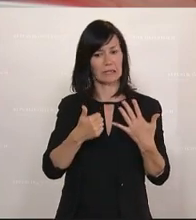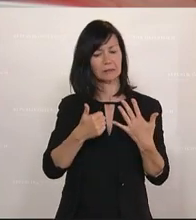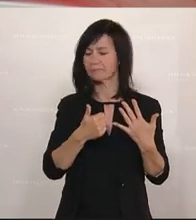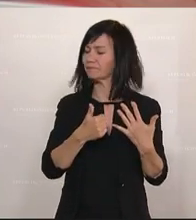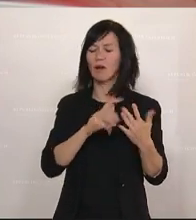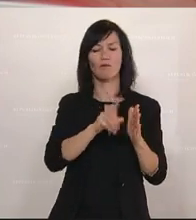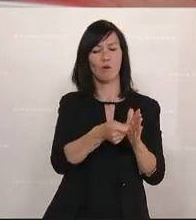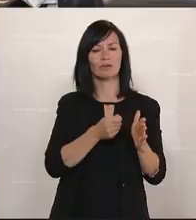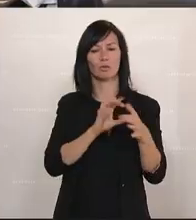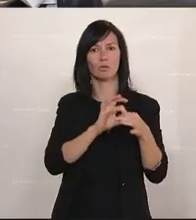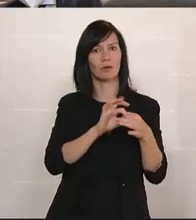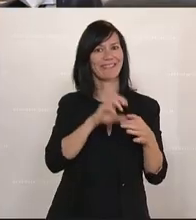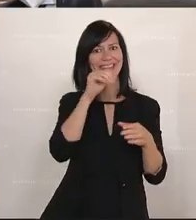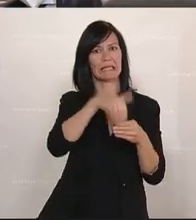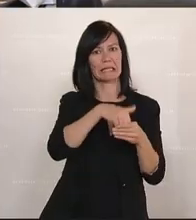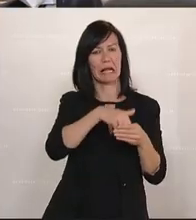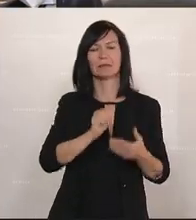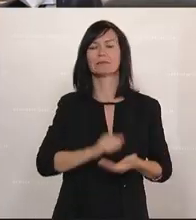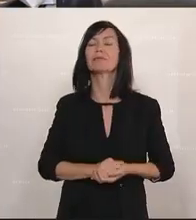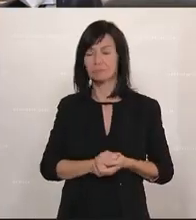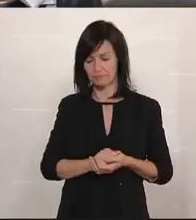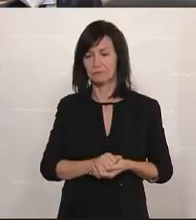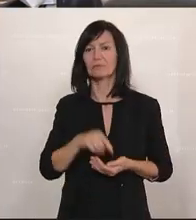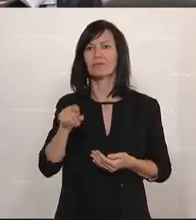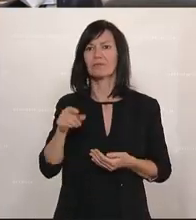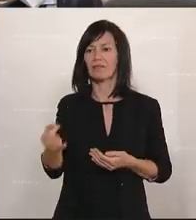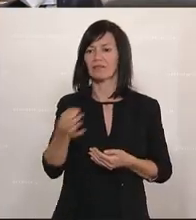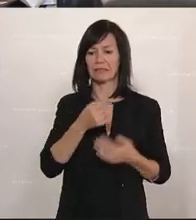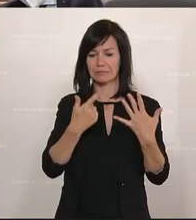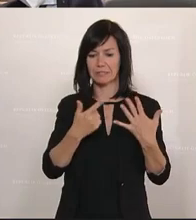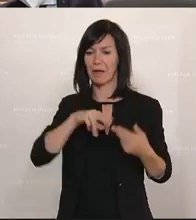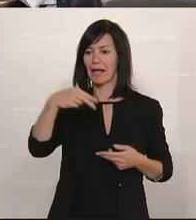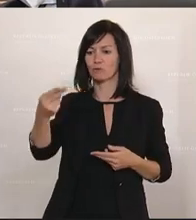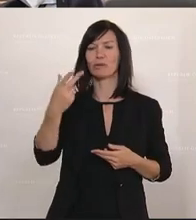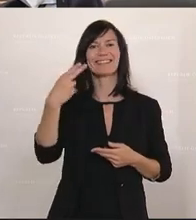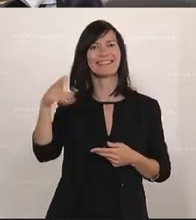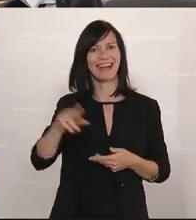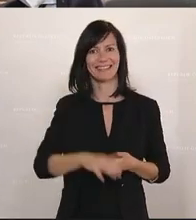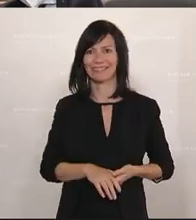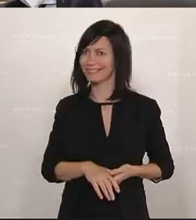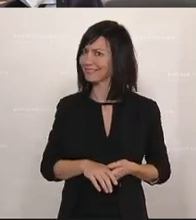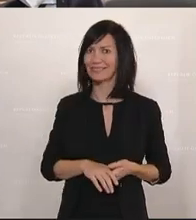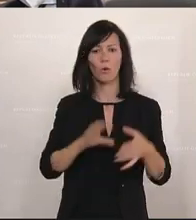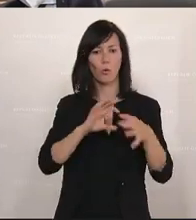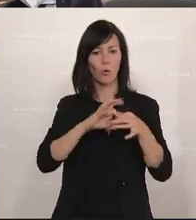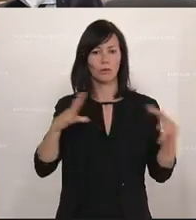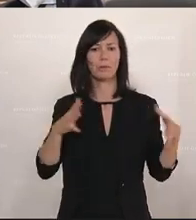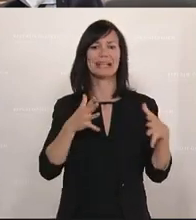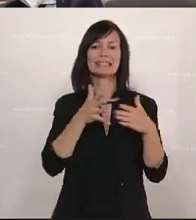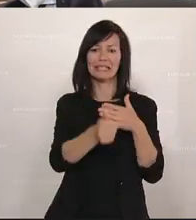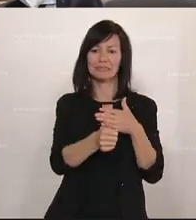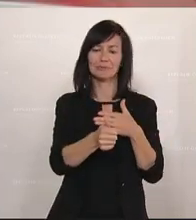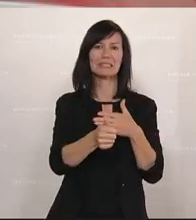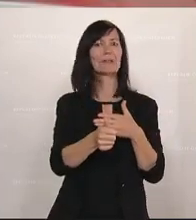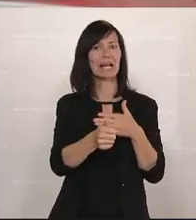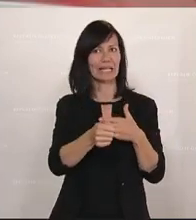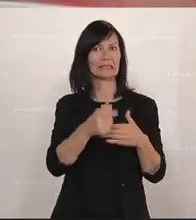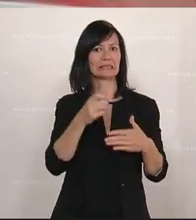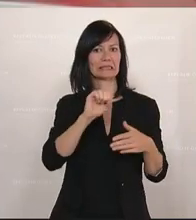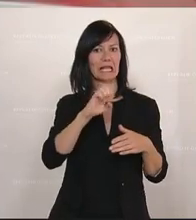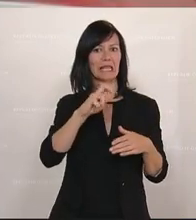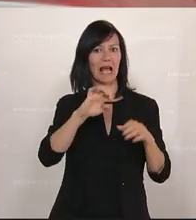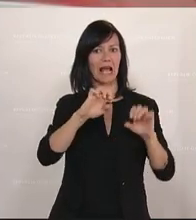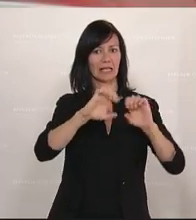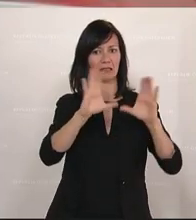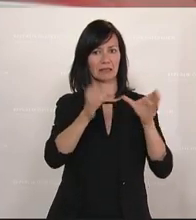der Vollziehung. Zur Frage 7, nein, die Mitglieder des unabhängigen Parteien Transparenzsenats sind in der Ausübung ihres